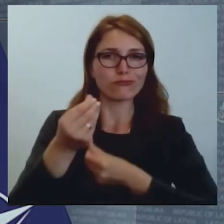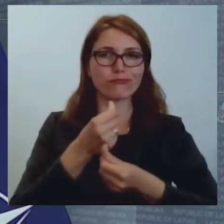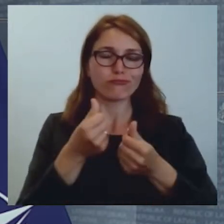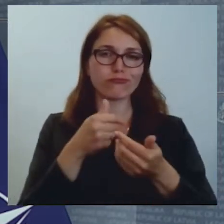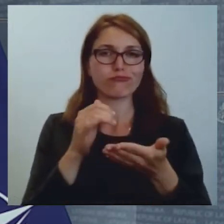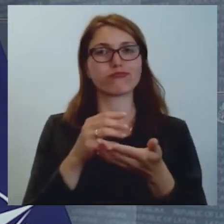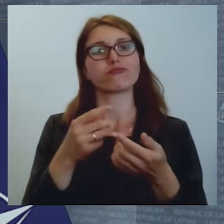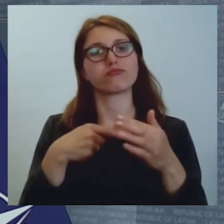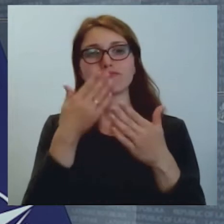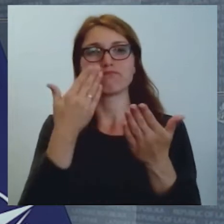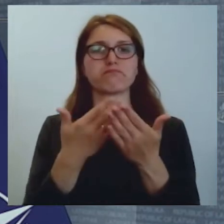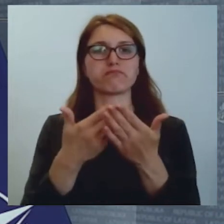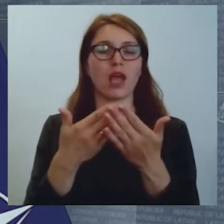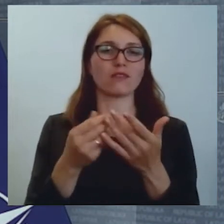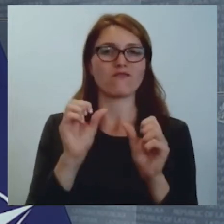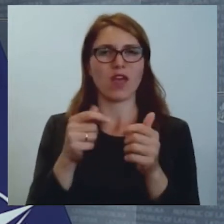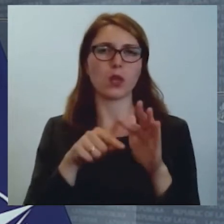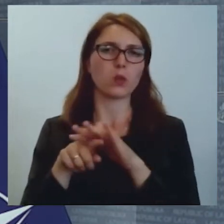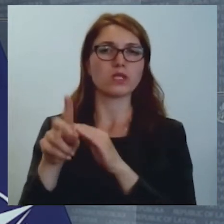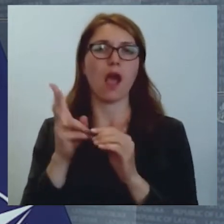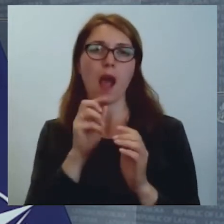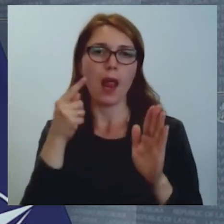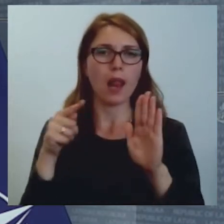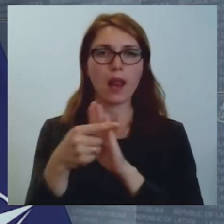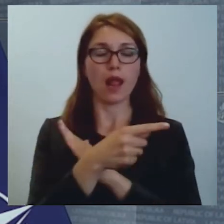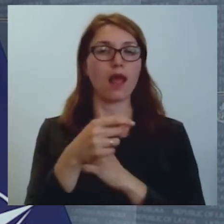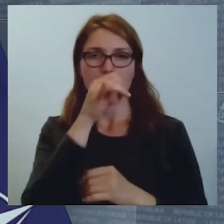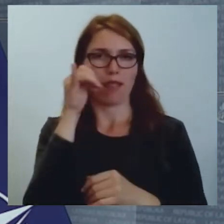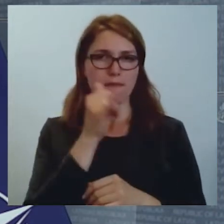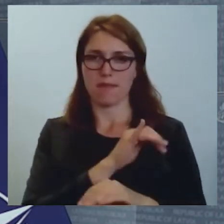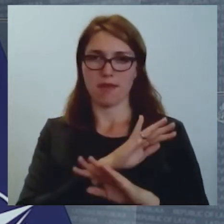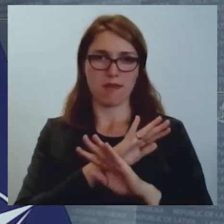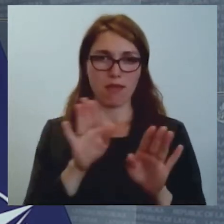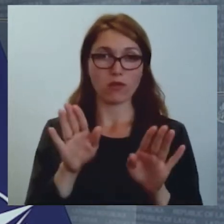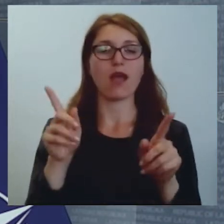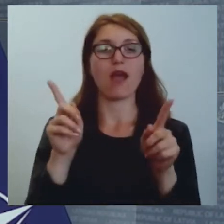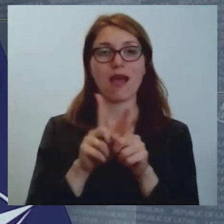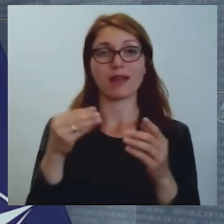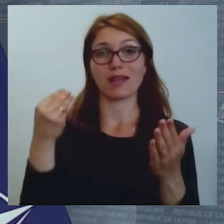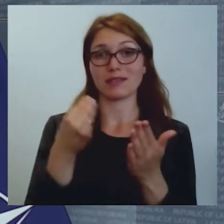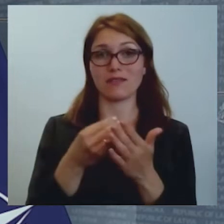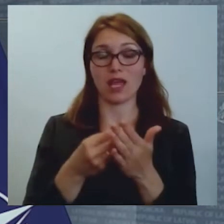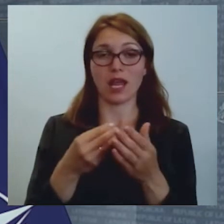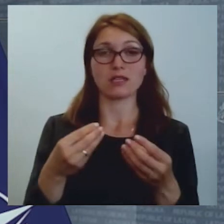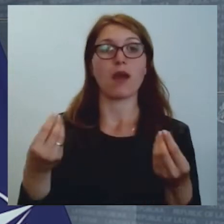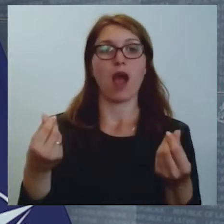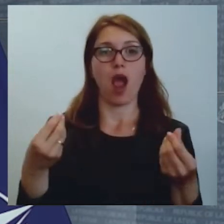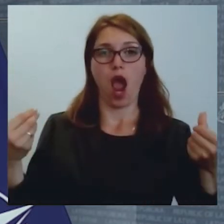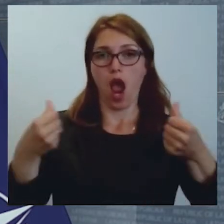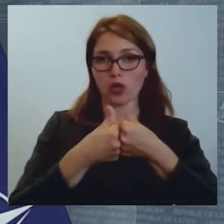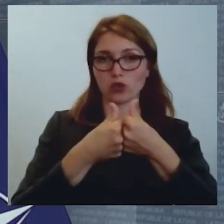nepieļaušanu, kā arī izvērtēsim akcionāru un